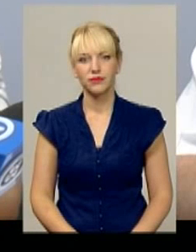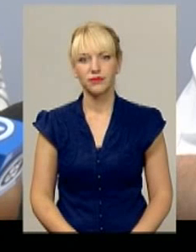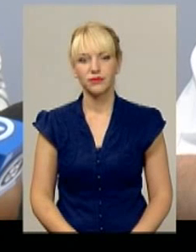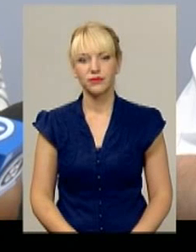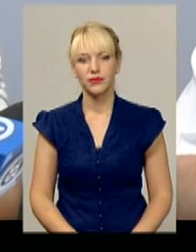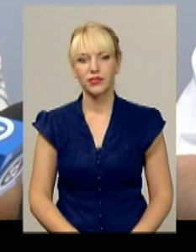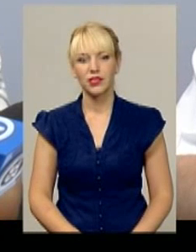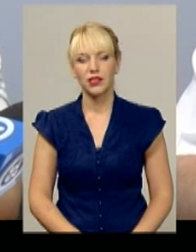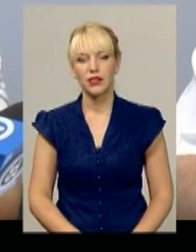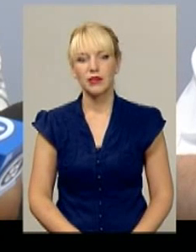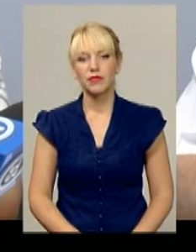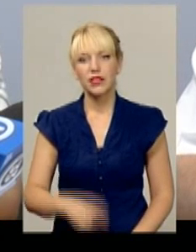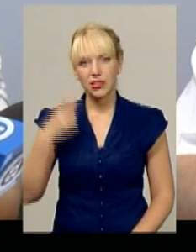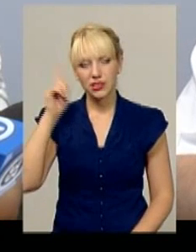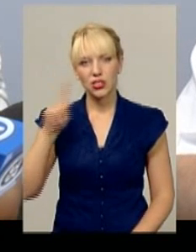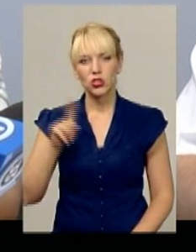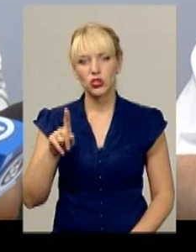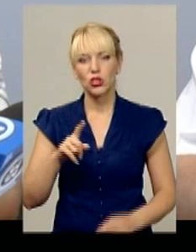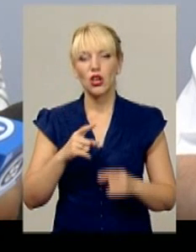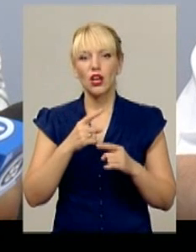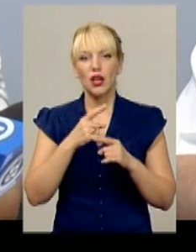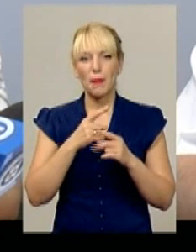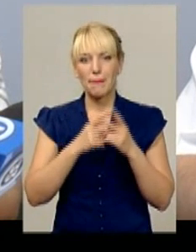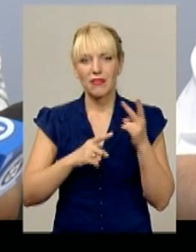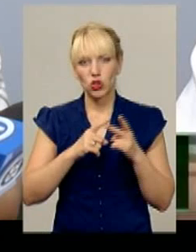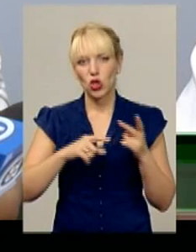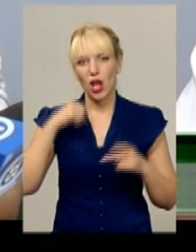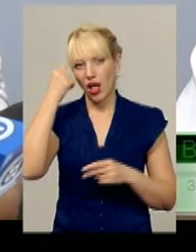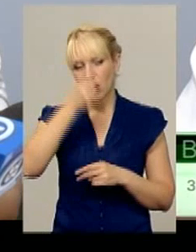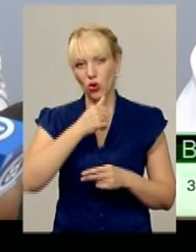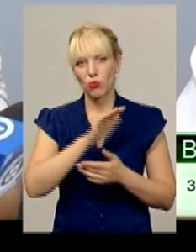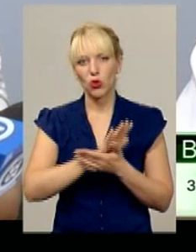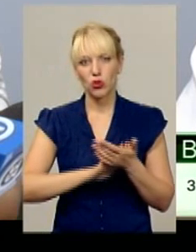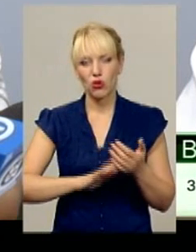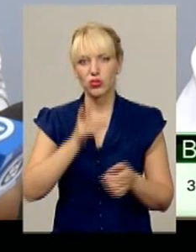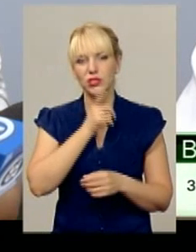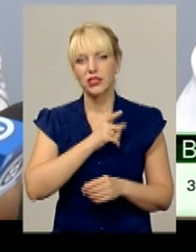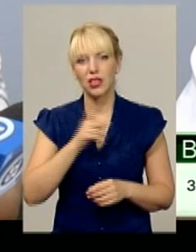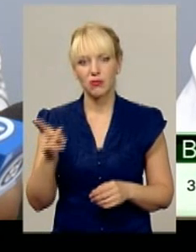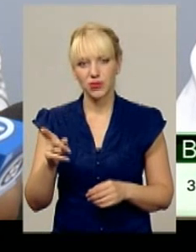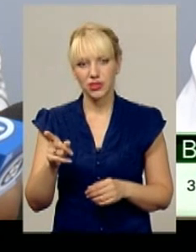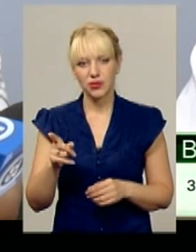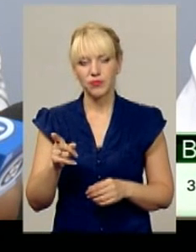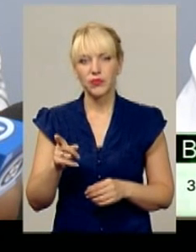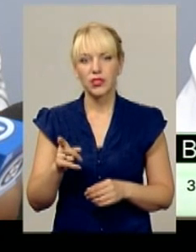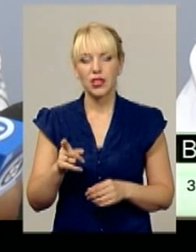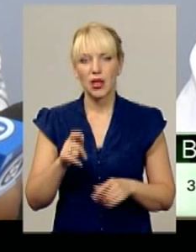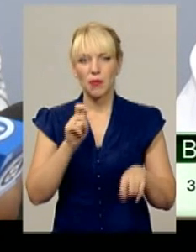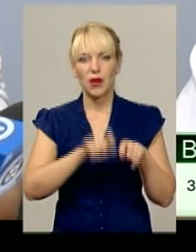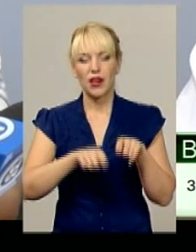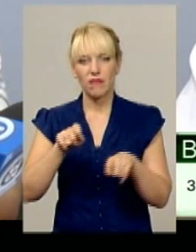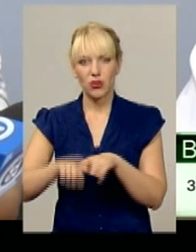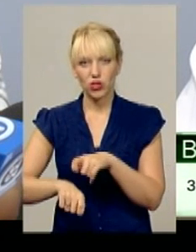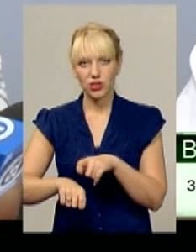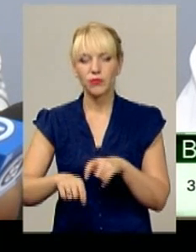Ви знаєте, що ще на півтора року продовжено термін заборони перевірок. Сьогодні навіть